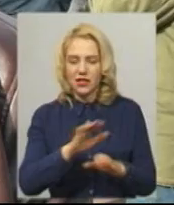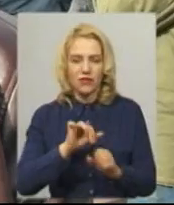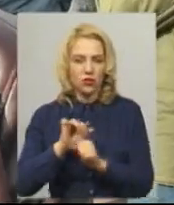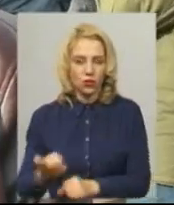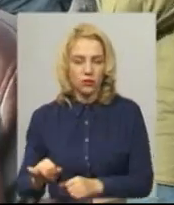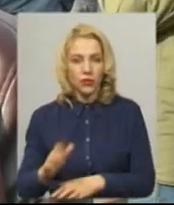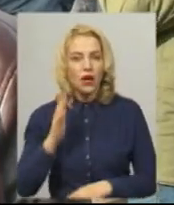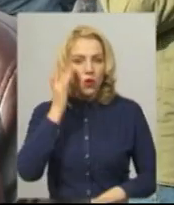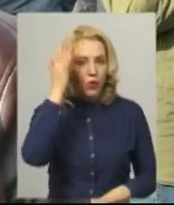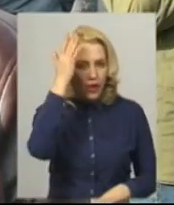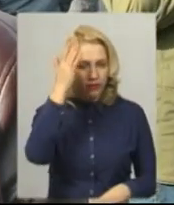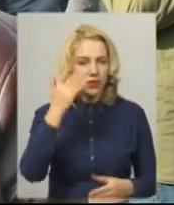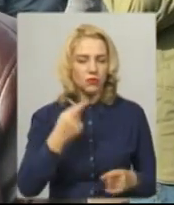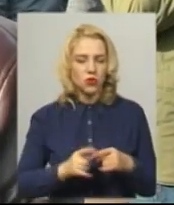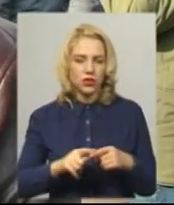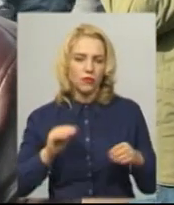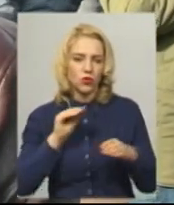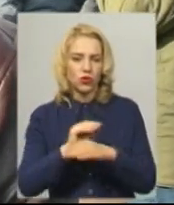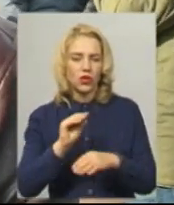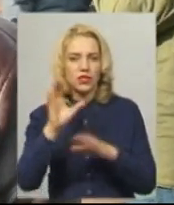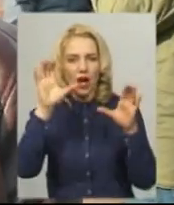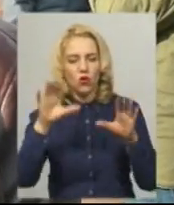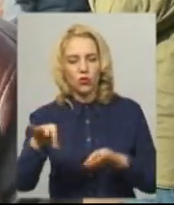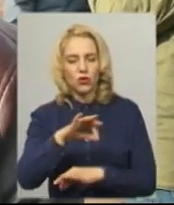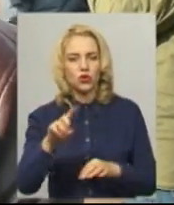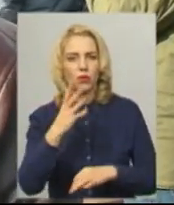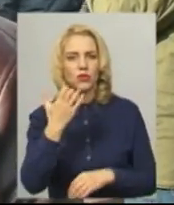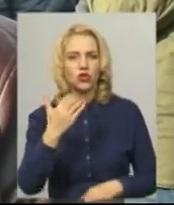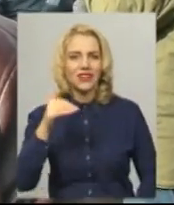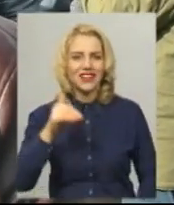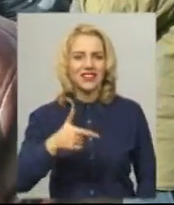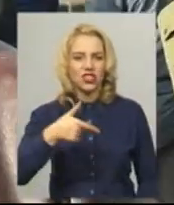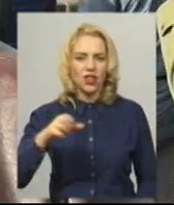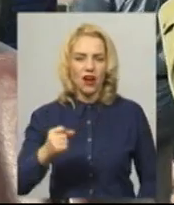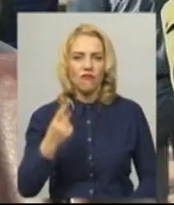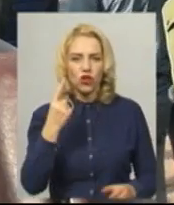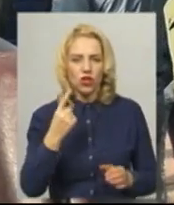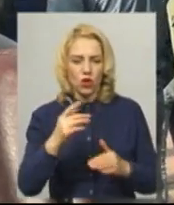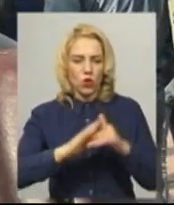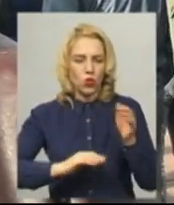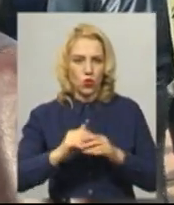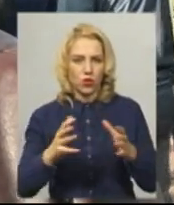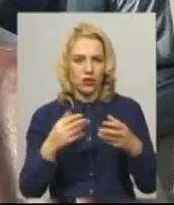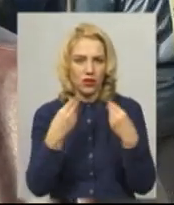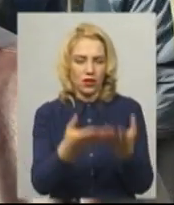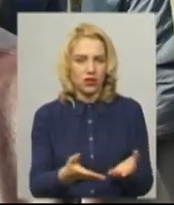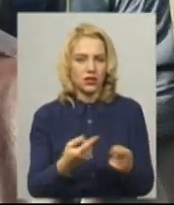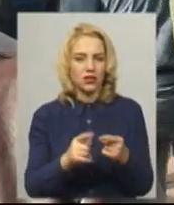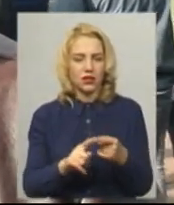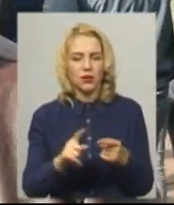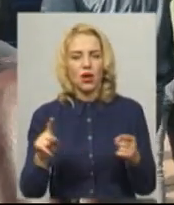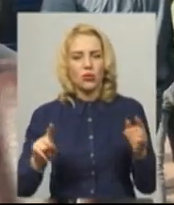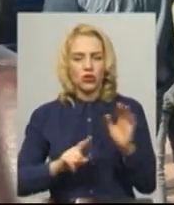по тим додатковому законопроекту, що 500 тисяч гектарів землі одні руки. І тому зараз починаються